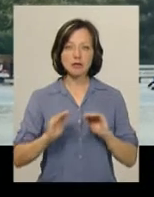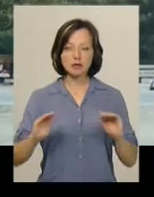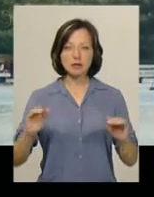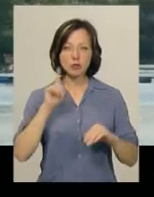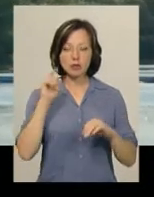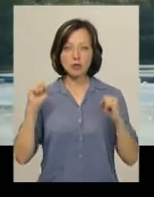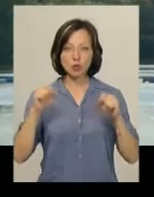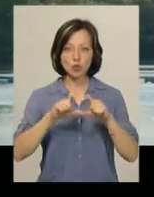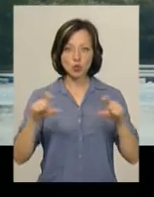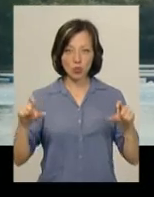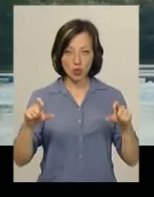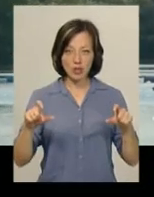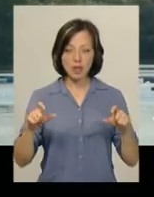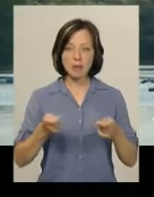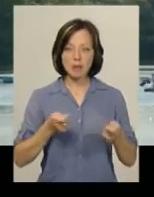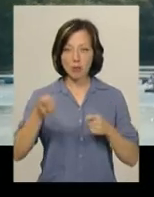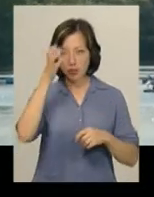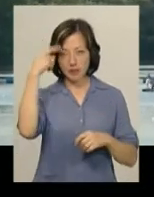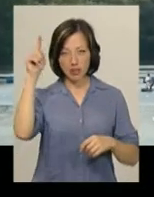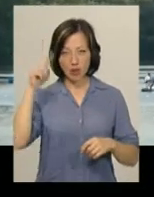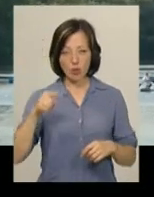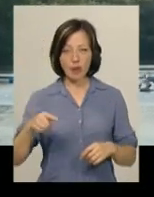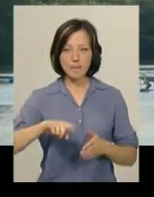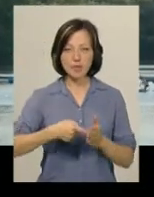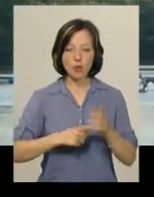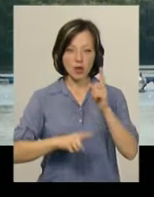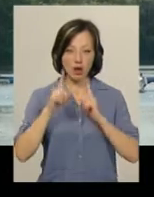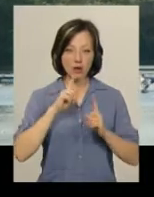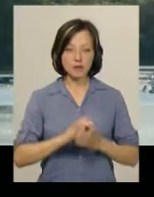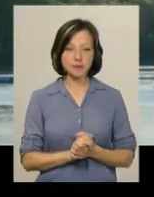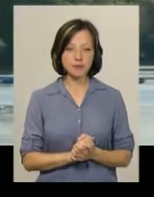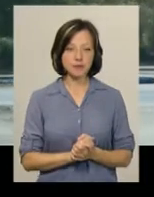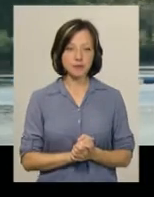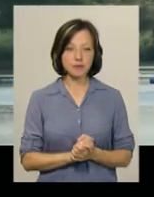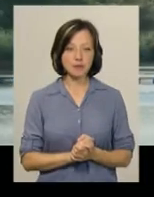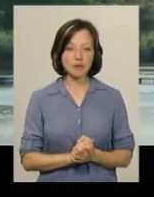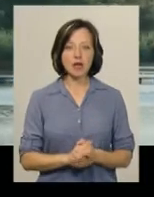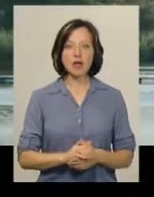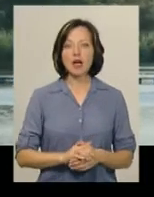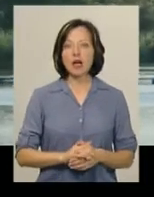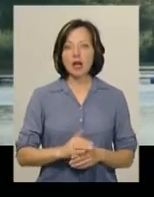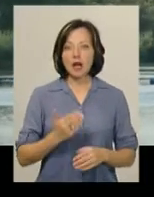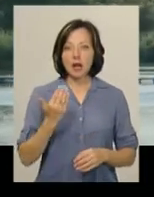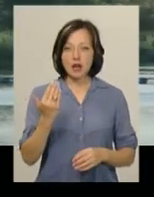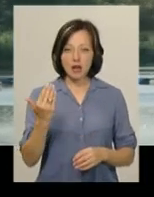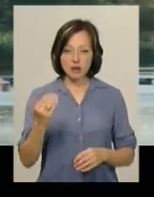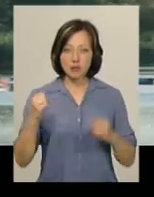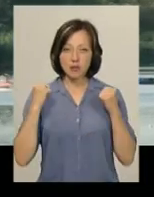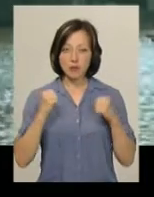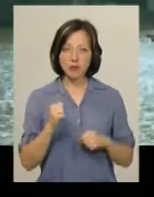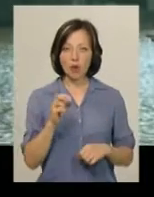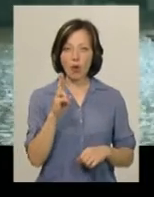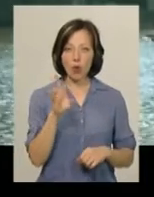-юнацької спортивної школи Департаменту освіти і науки Хмельницької міської ради Аркадій Майстер. Вихований з тренера Віктора Флерчука